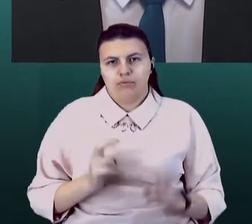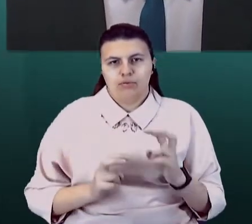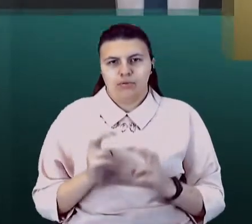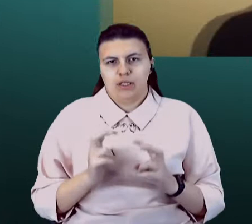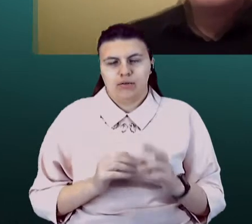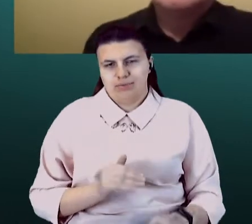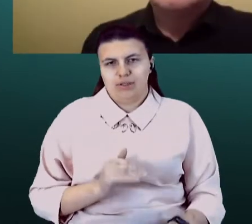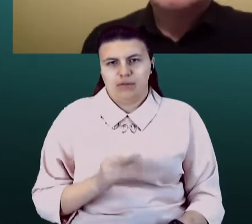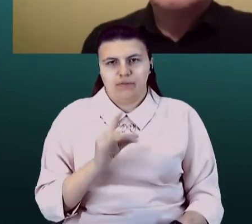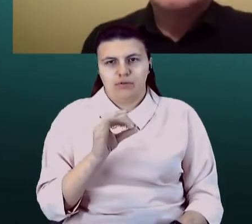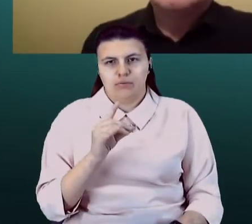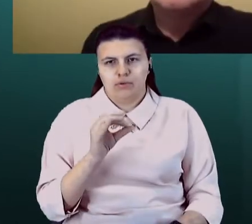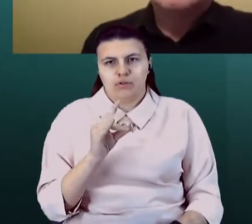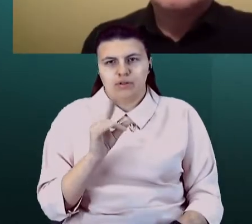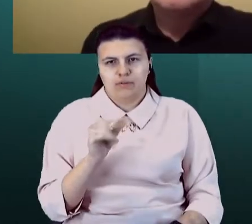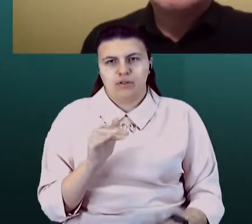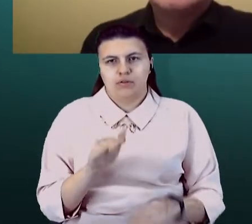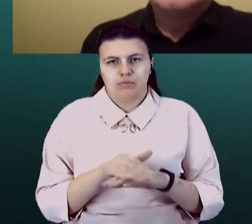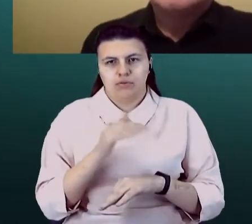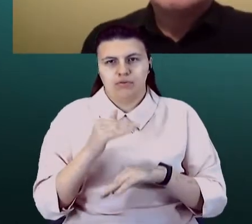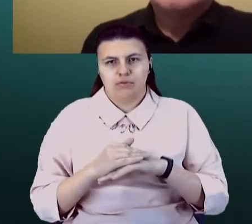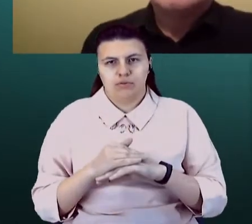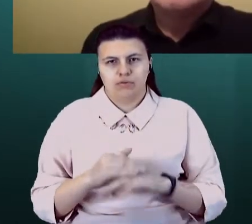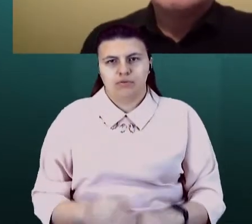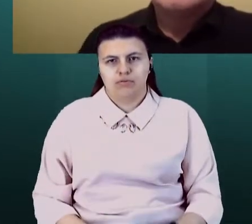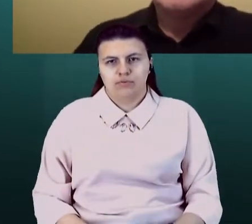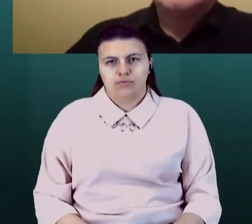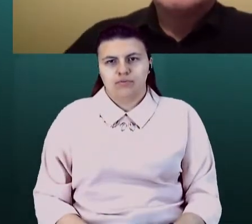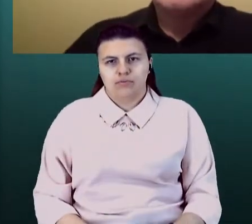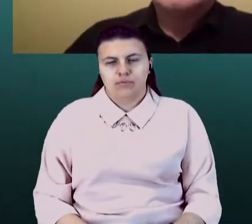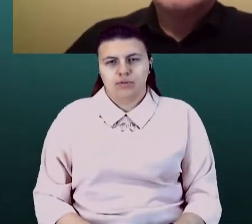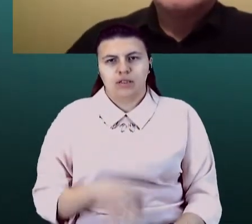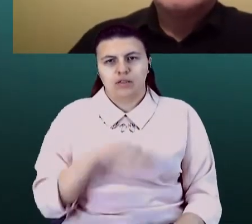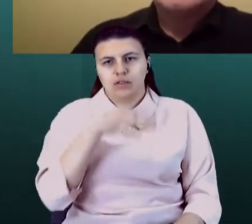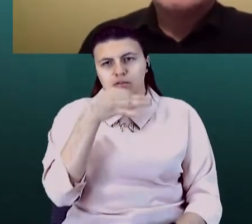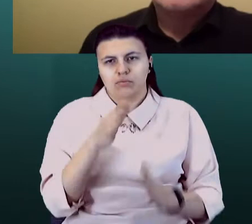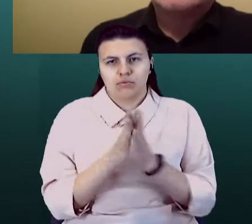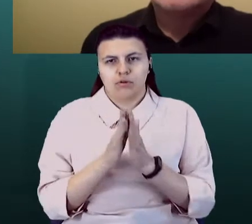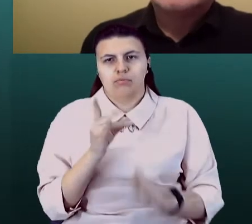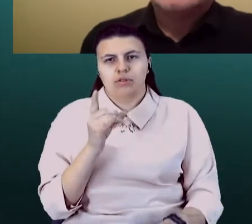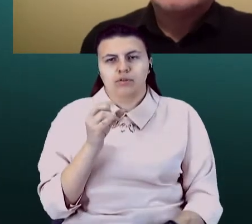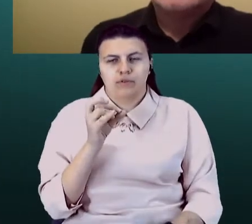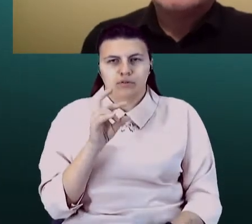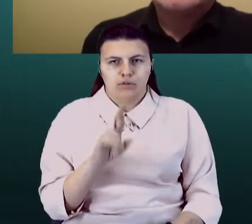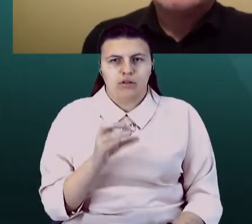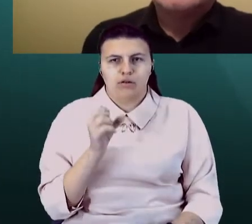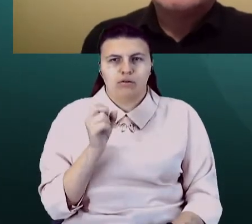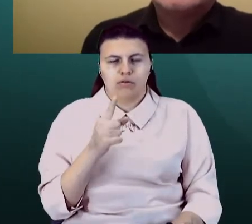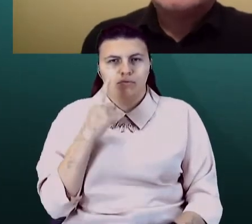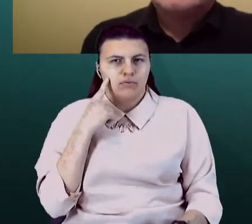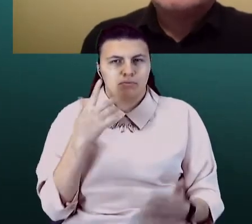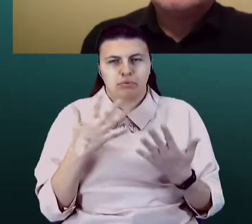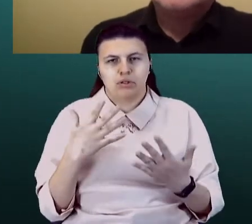Вікторія, доброго вечора. Доброго вечора. Скажіть, будь ласка, пані Вікторія, як ви сприйняли новину про те, що